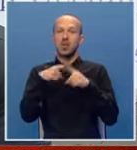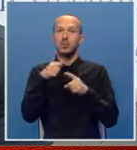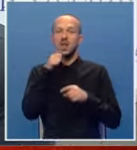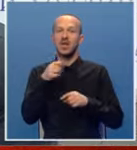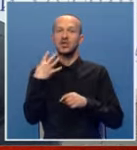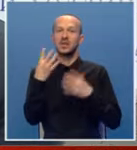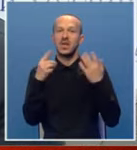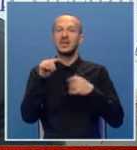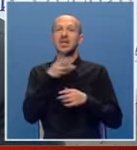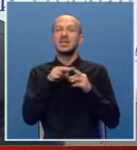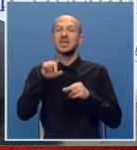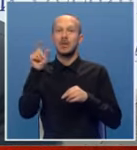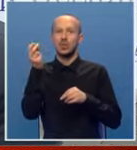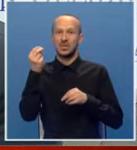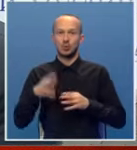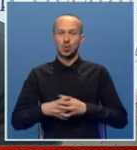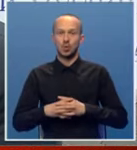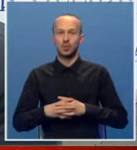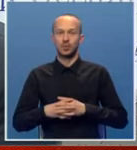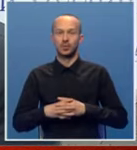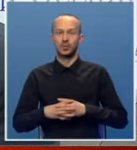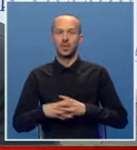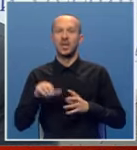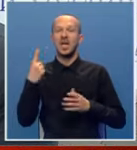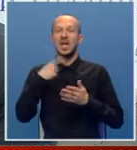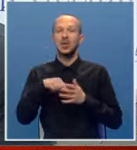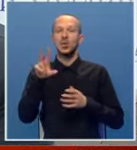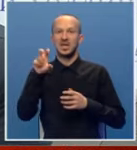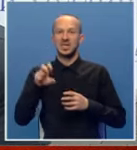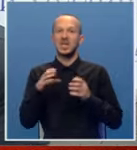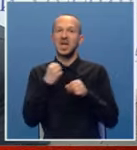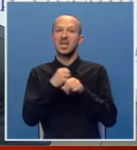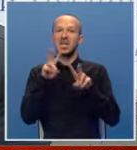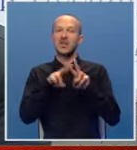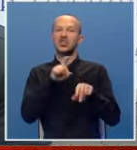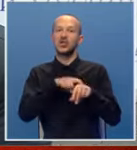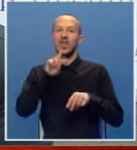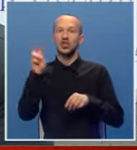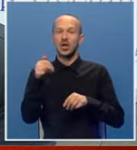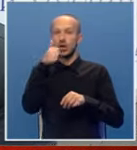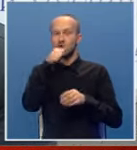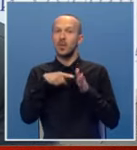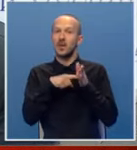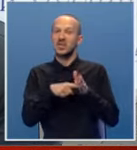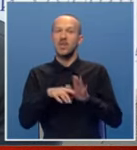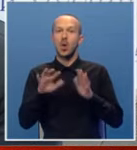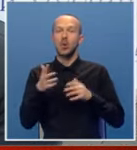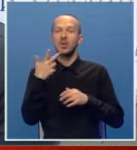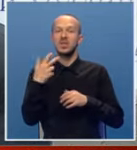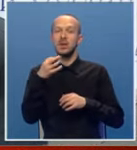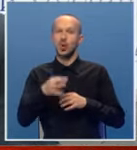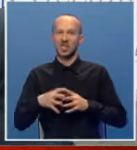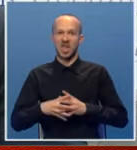odnosno 49 za Republiku Srpsku, je 1300 gigawatt časov električne energije, što predstavlja oko 30